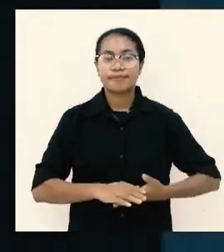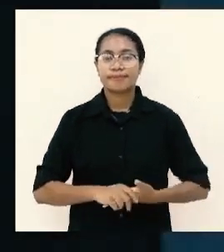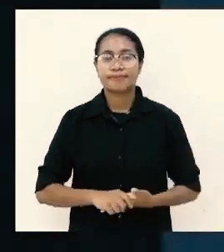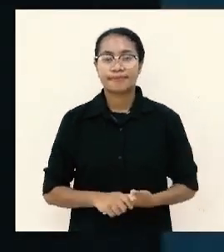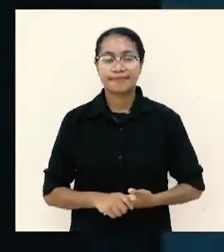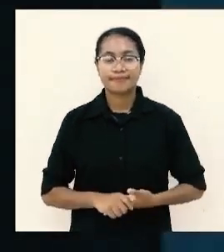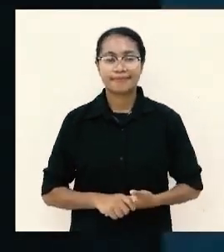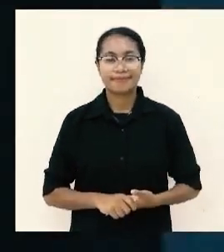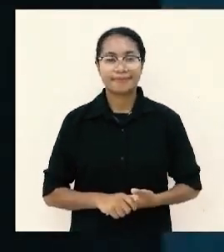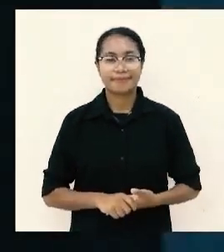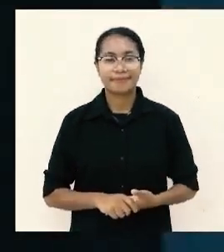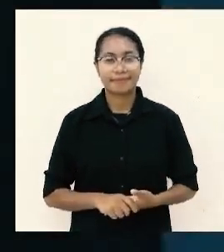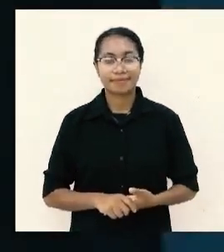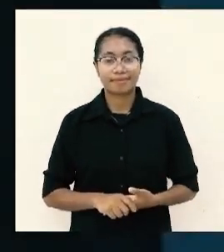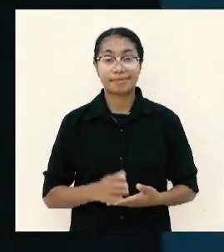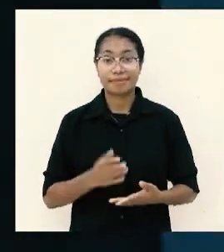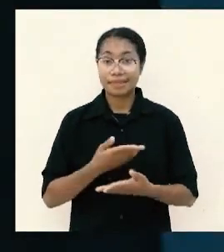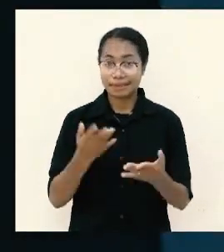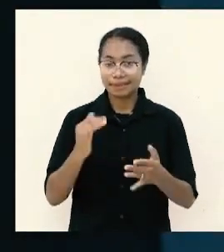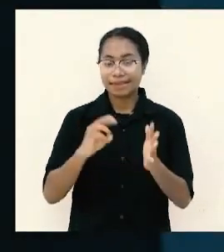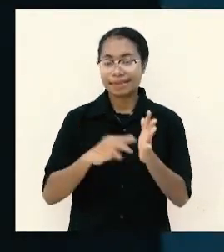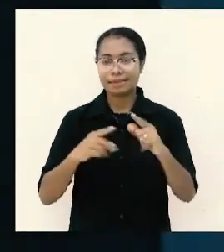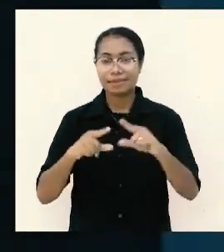Nah, saudara-saudara